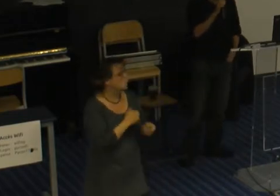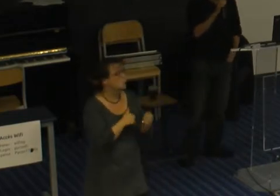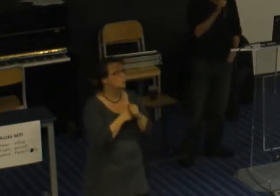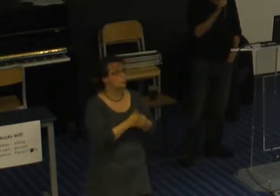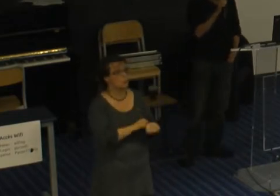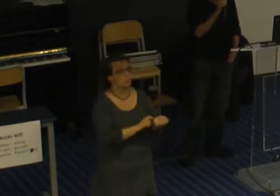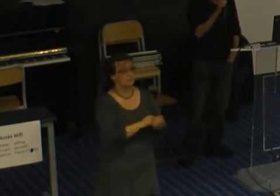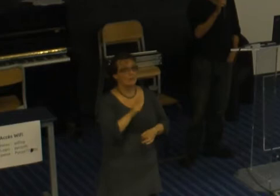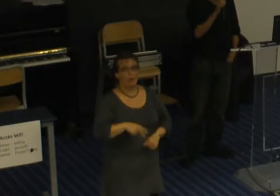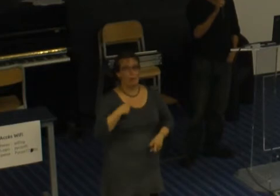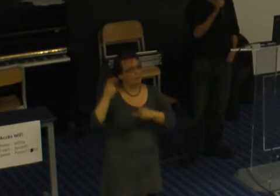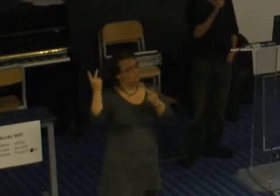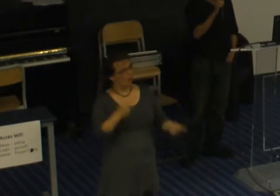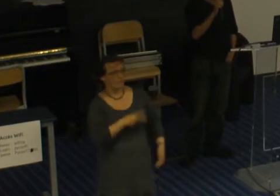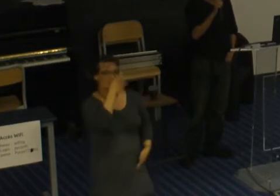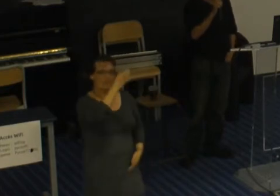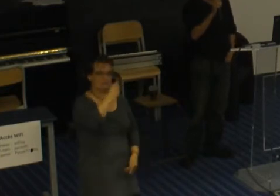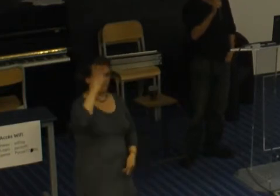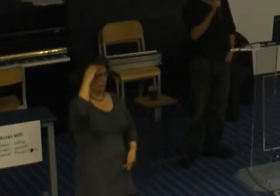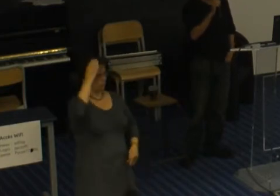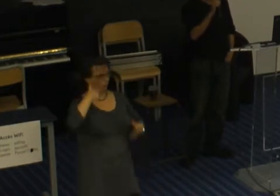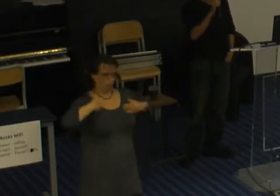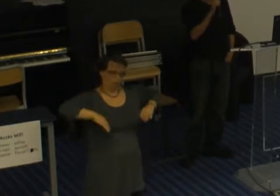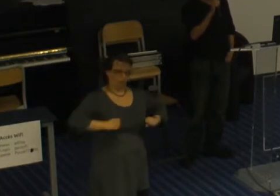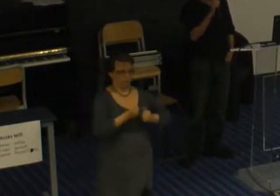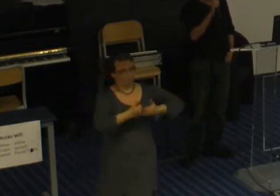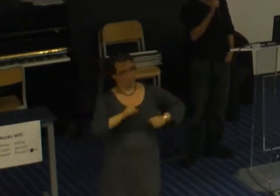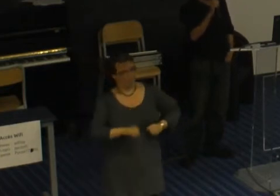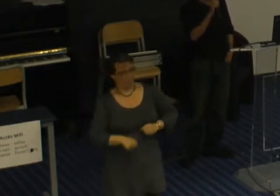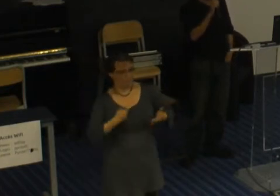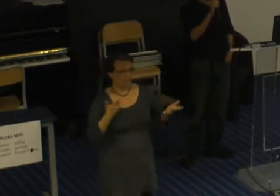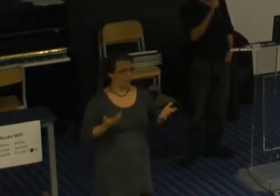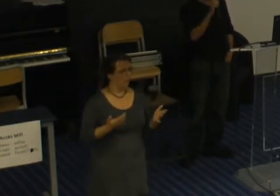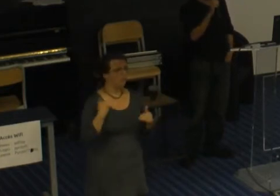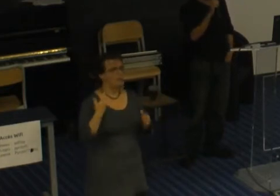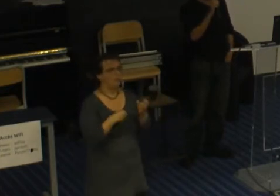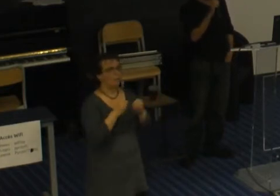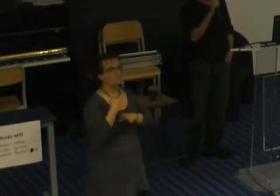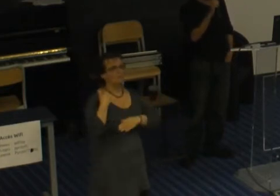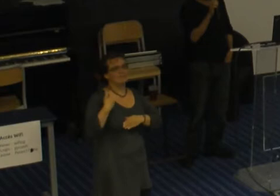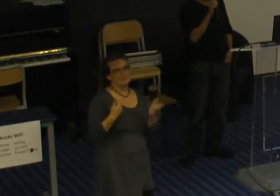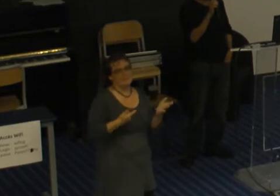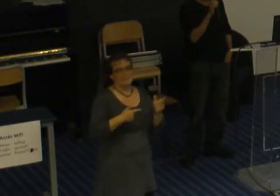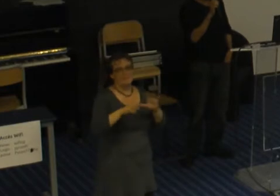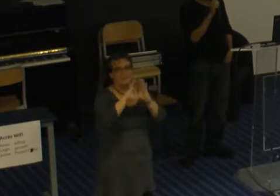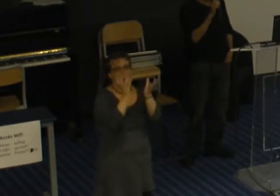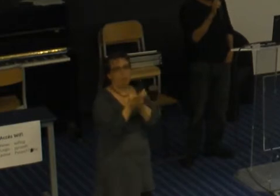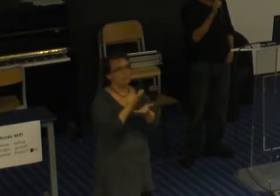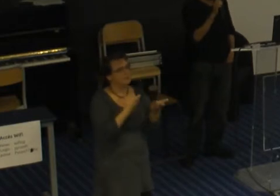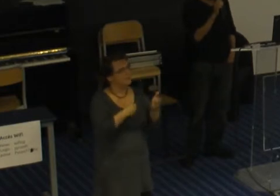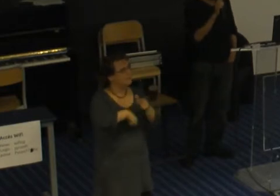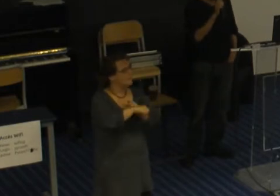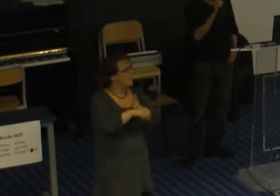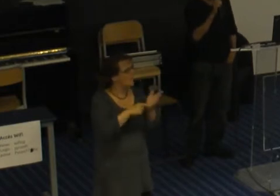étudiant en me disant on sort de la coupe du monde de 98, la France Black Bambler, donc bon,